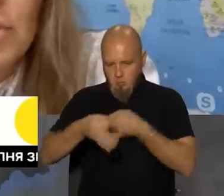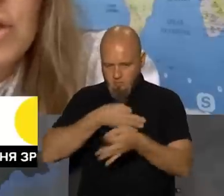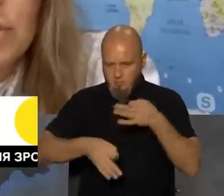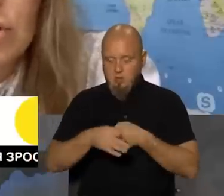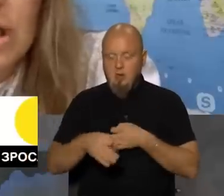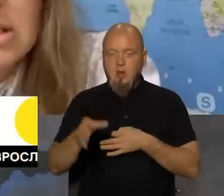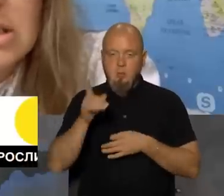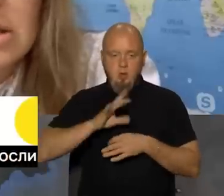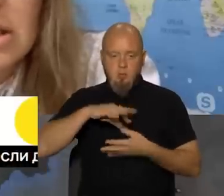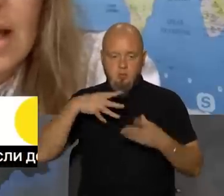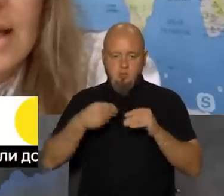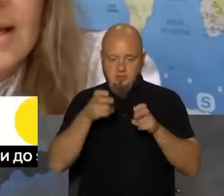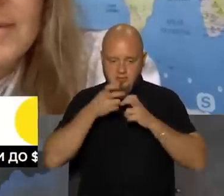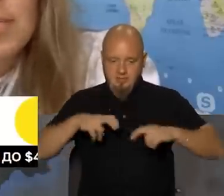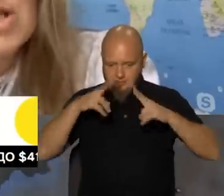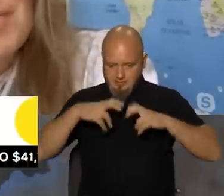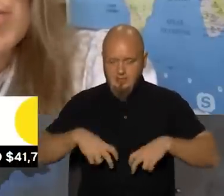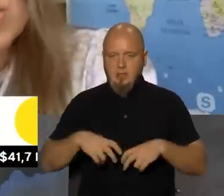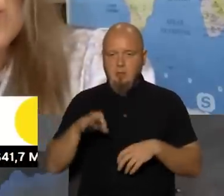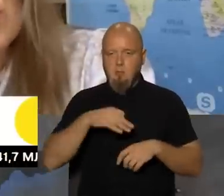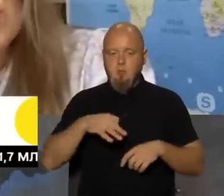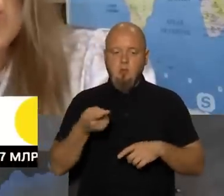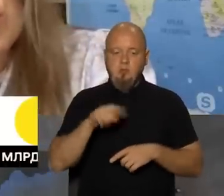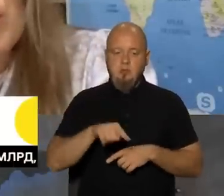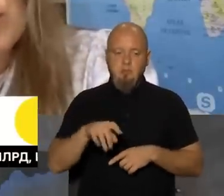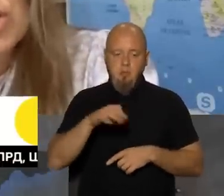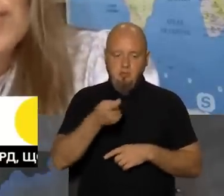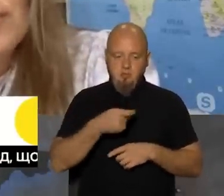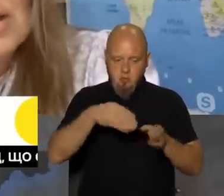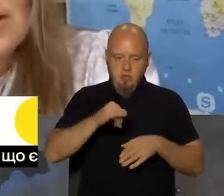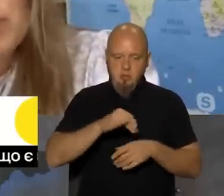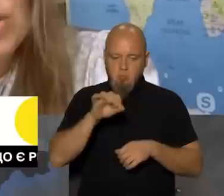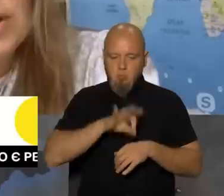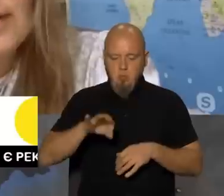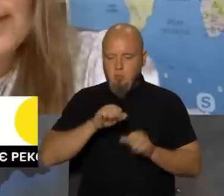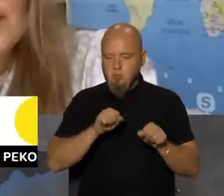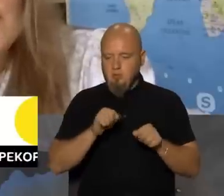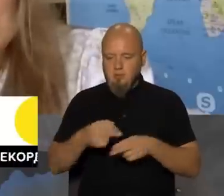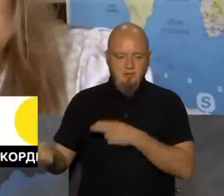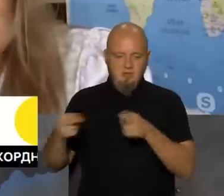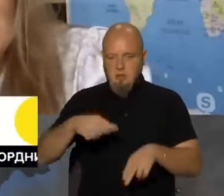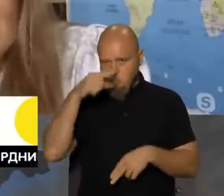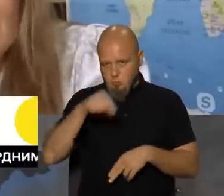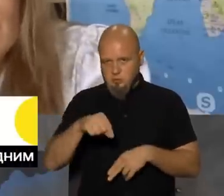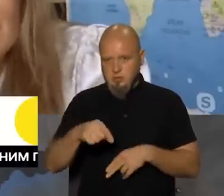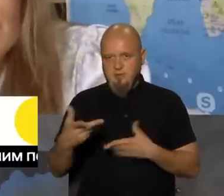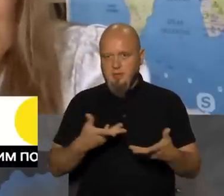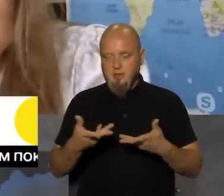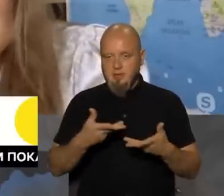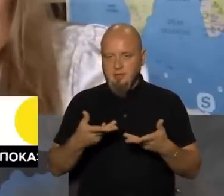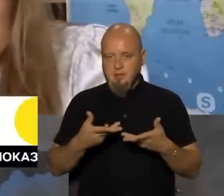Поки про результати засідання, про саме про зерновий коридор і про можливий візит Путіна, і